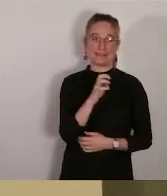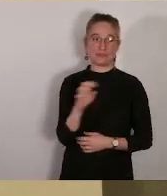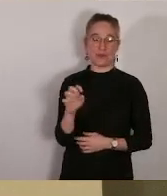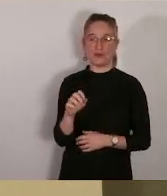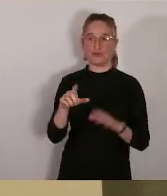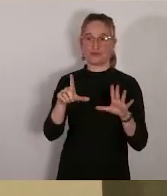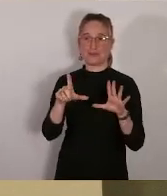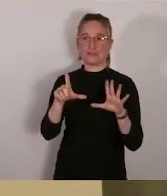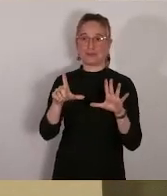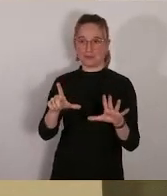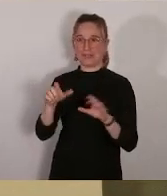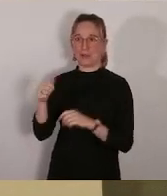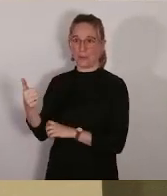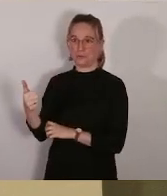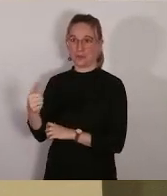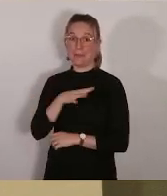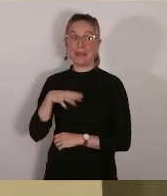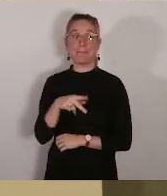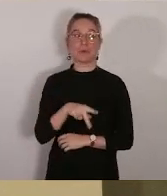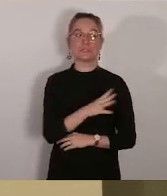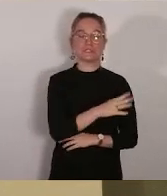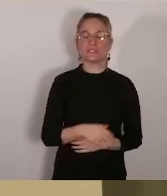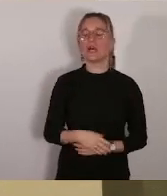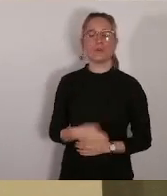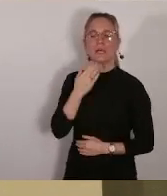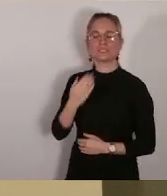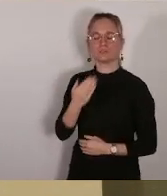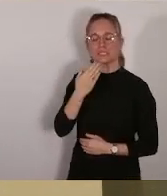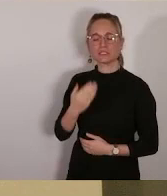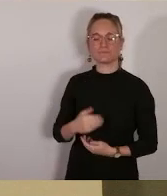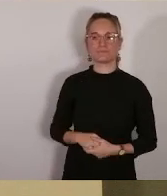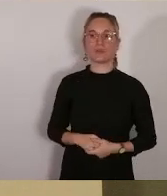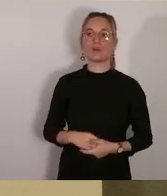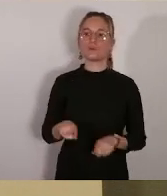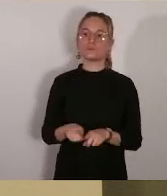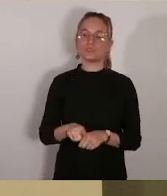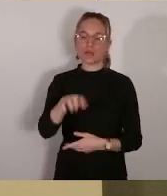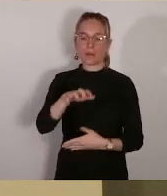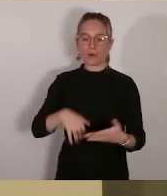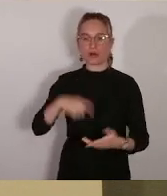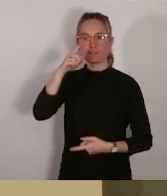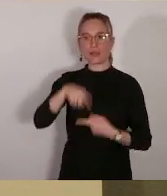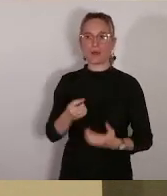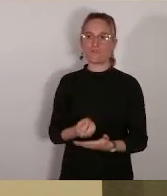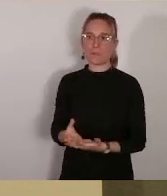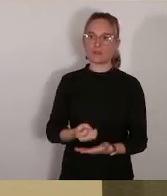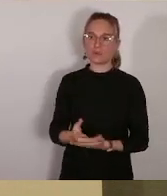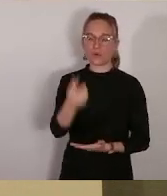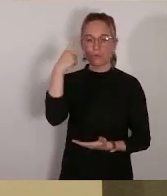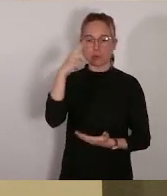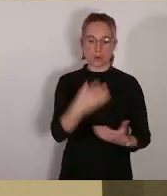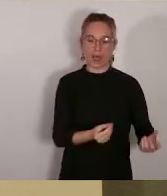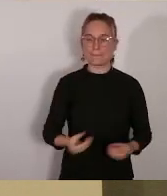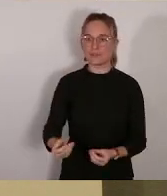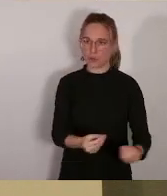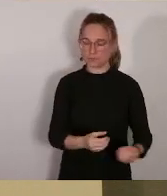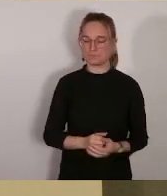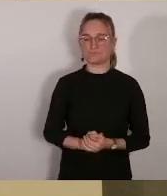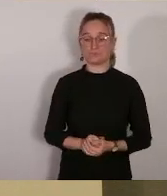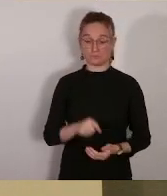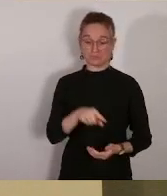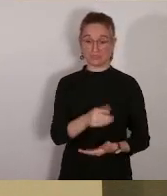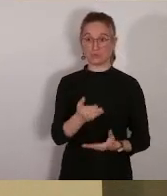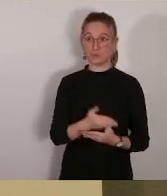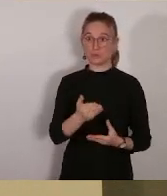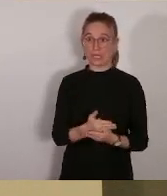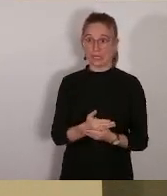Donc ça permet de faire... Rapport qui permet de faire une petite information aussi aux habitants. Donc pour rappel, c'était un dossier qui était un peu